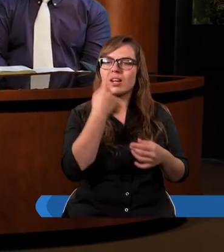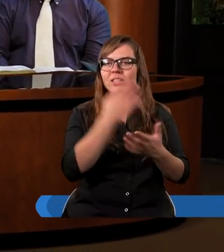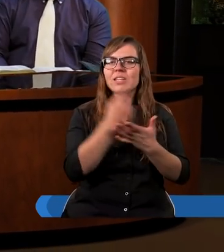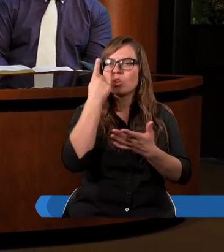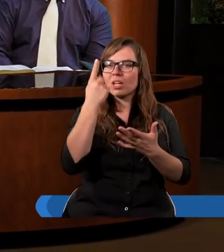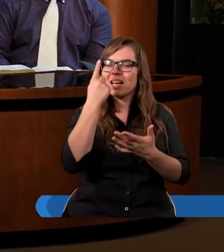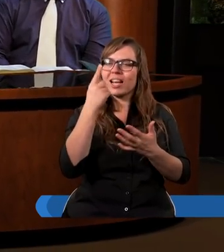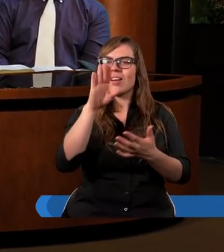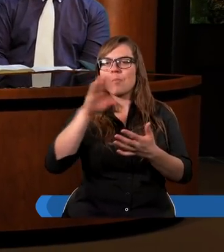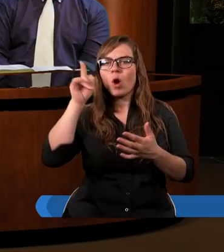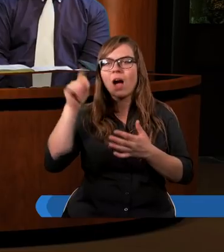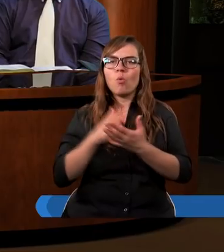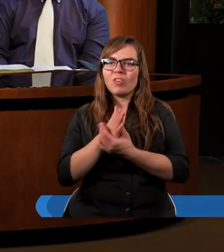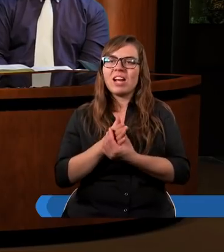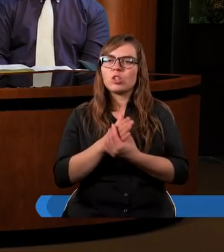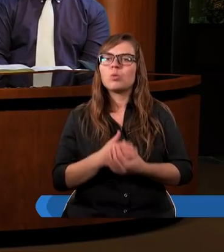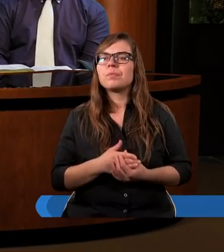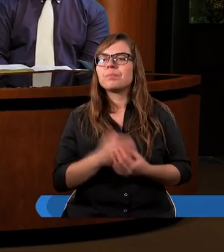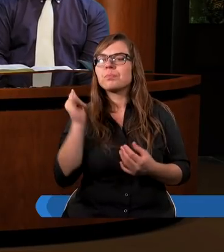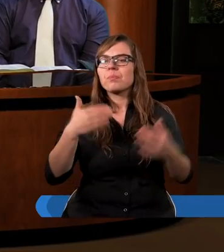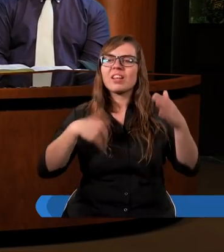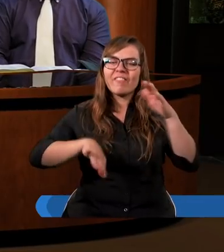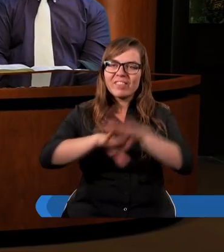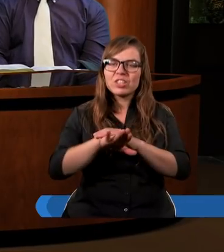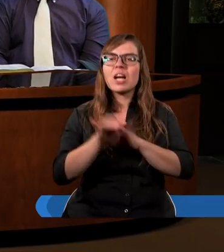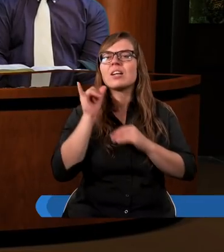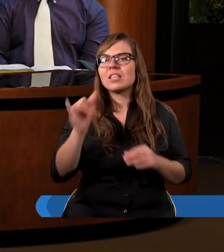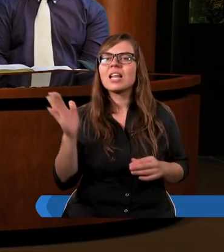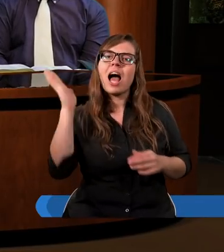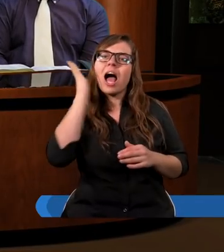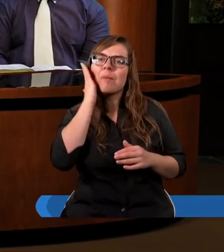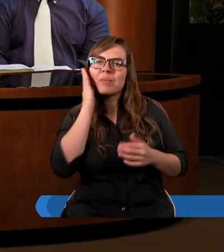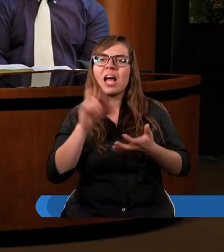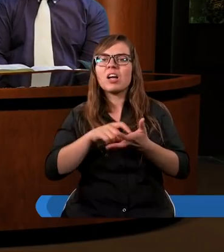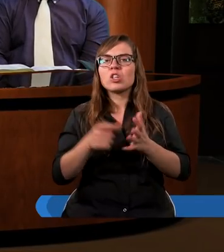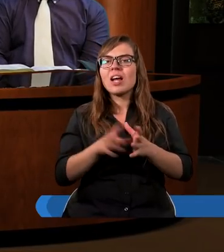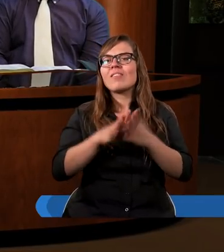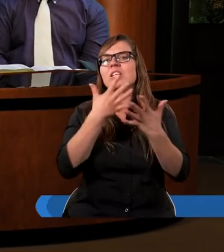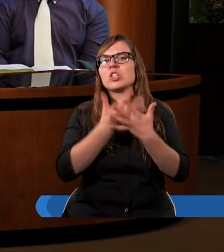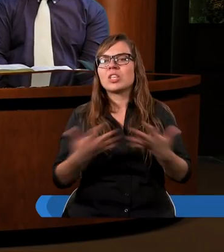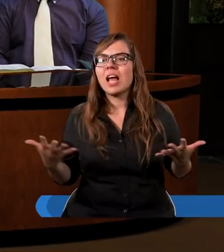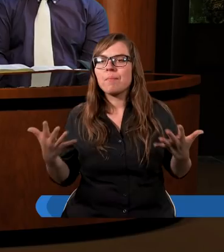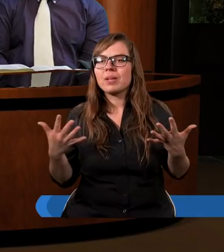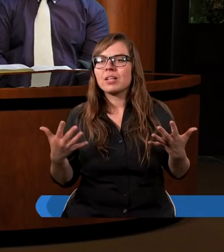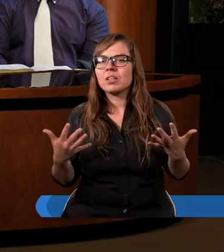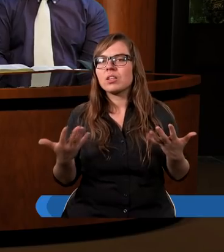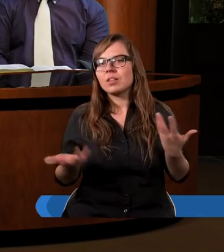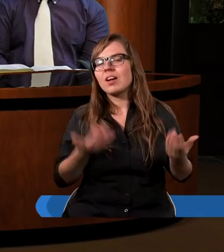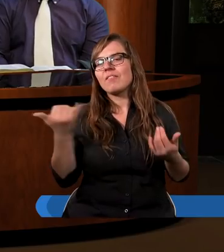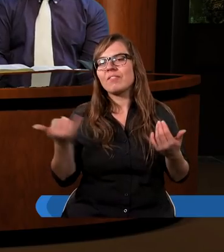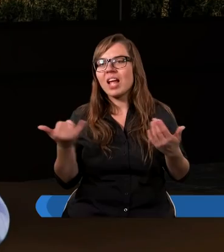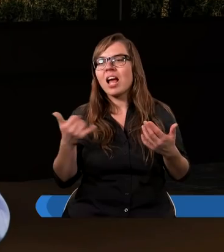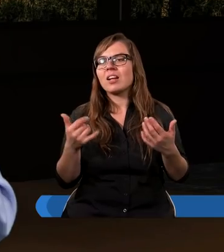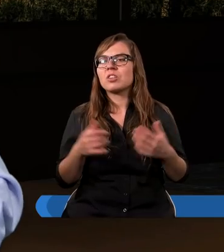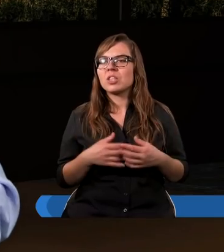tego jednego, jedynego Boga. Tak. I wyszedł i zamieszkał w ziemi judzkiej.